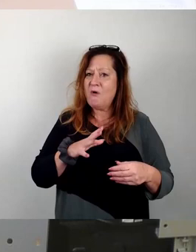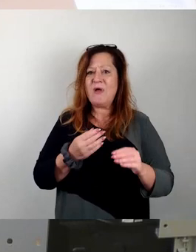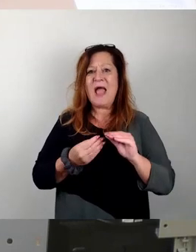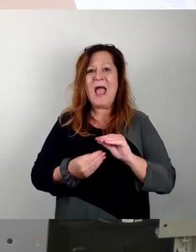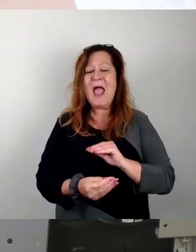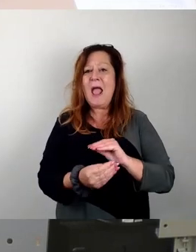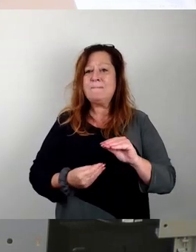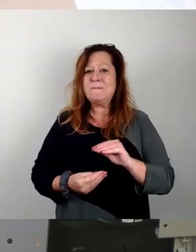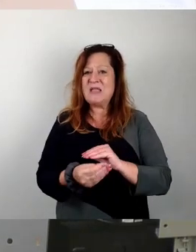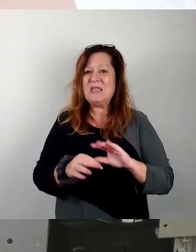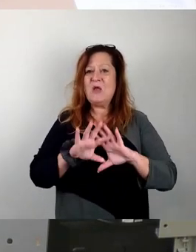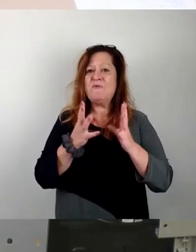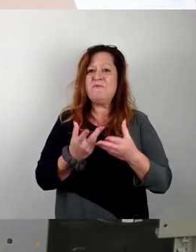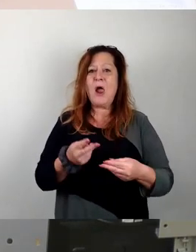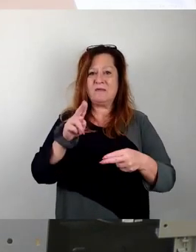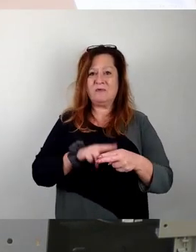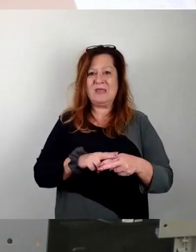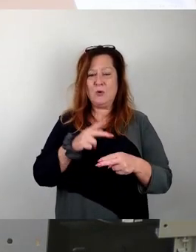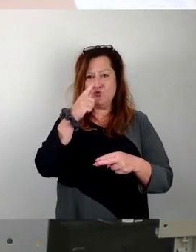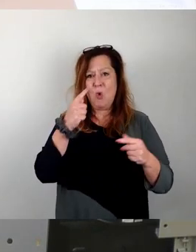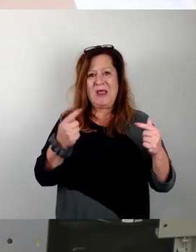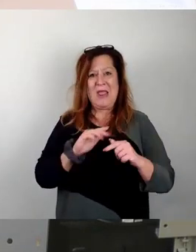Volksvertretern nur gegenüber Fremden gezeigt.